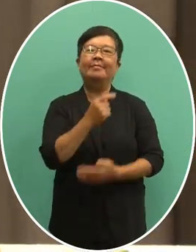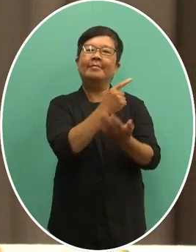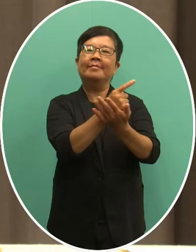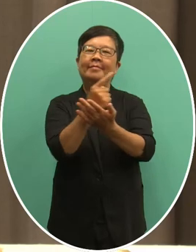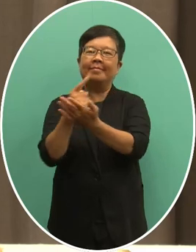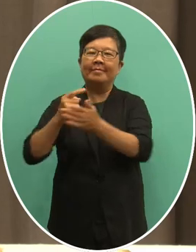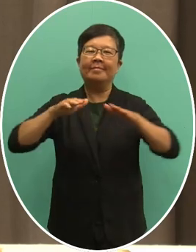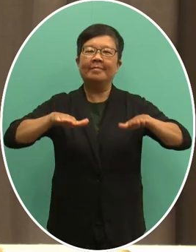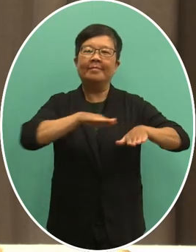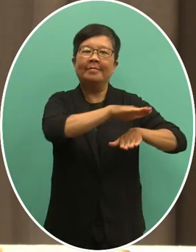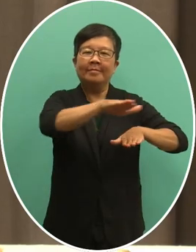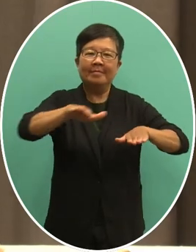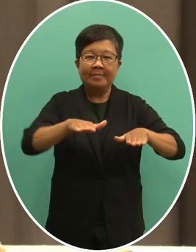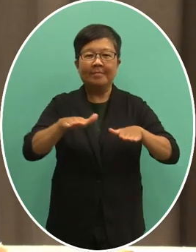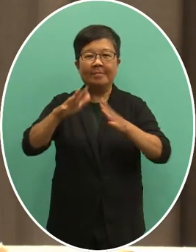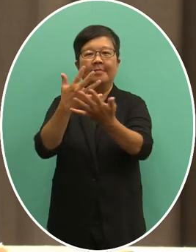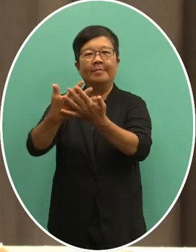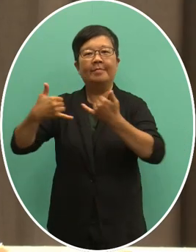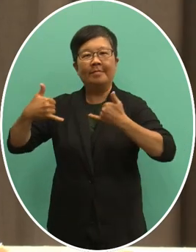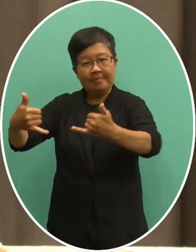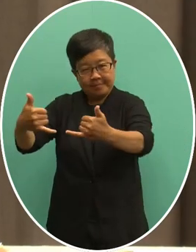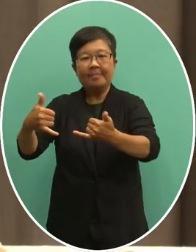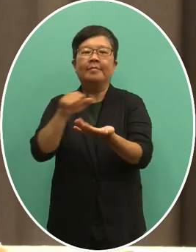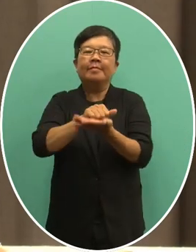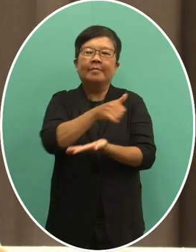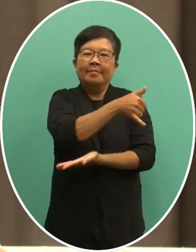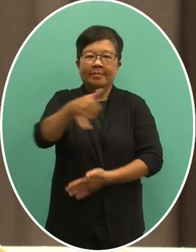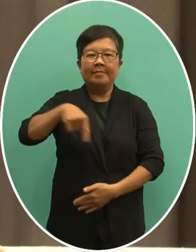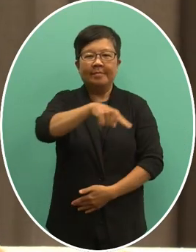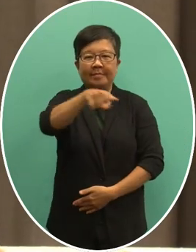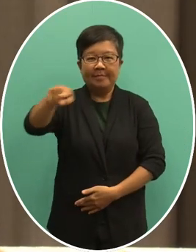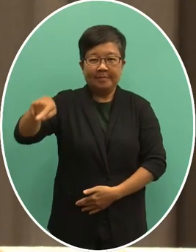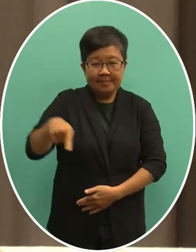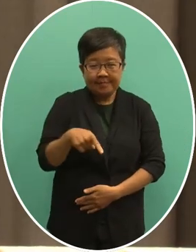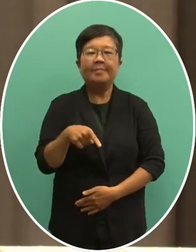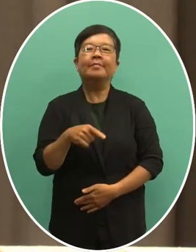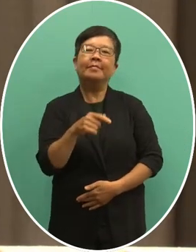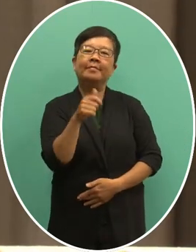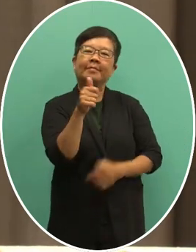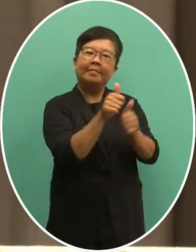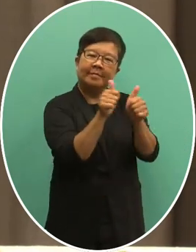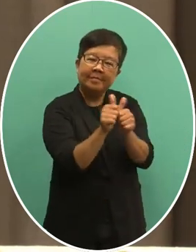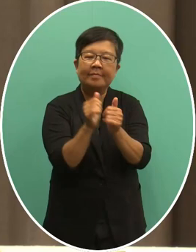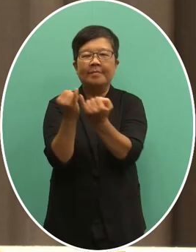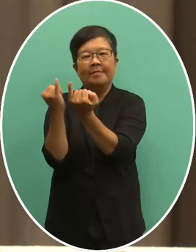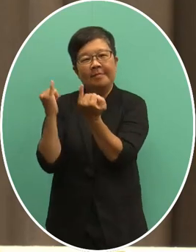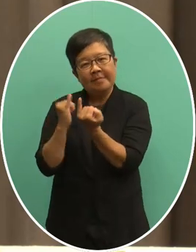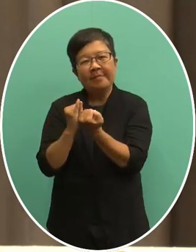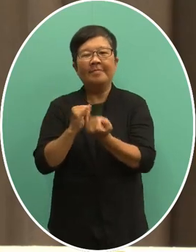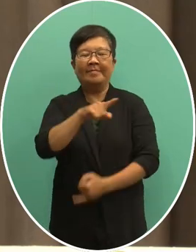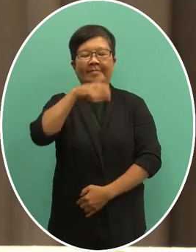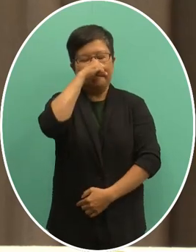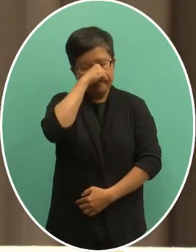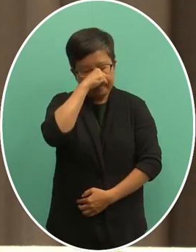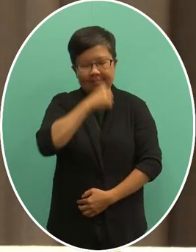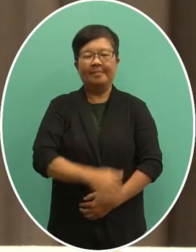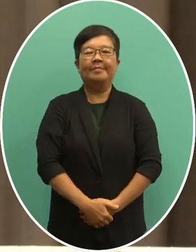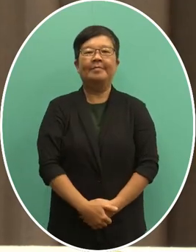各位现场以及线上的媒体朋友们各位先生女士大家好